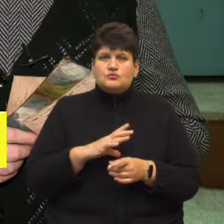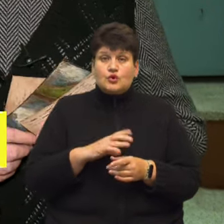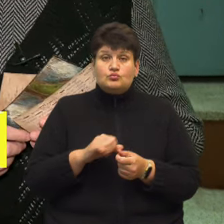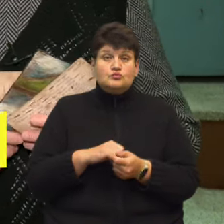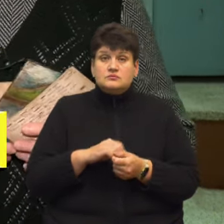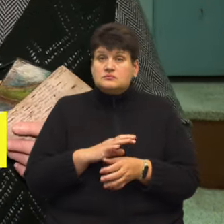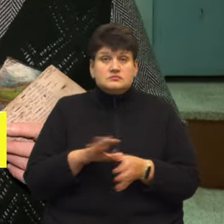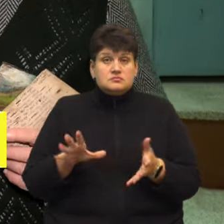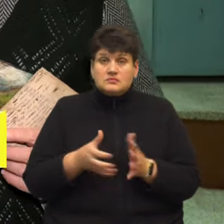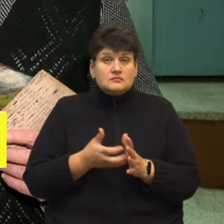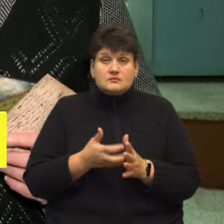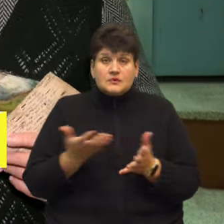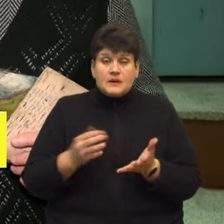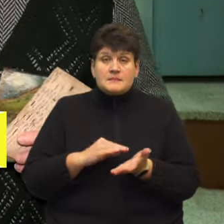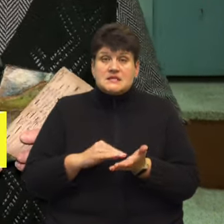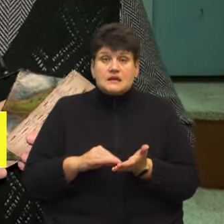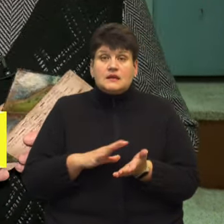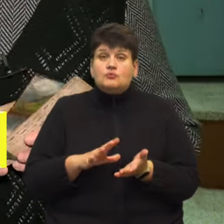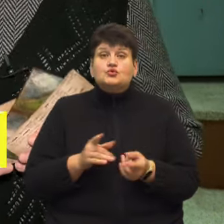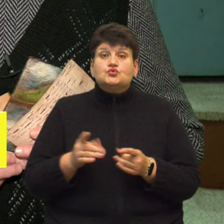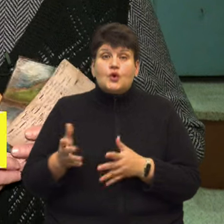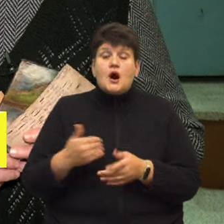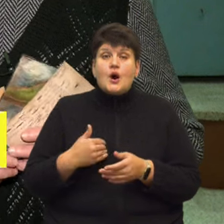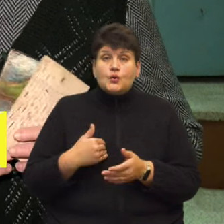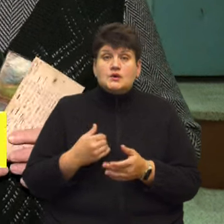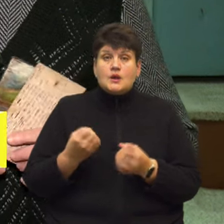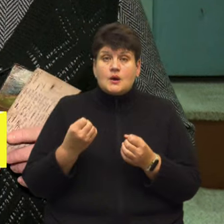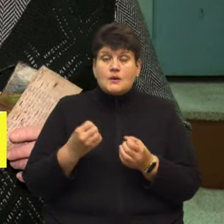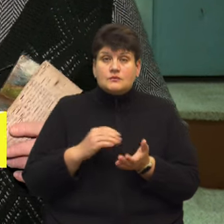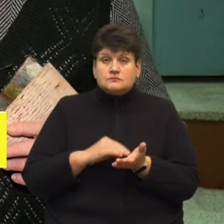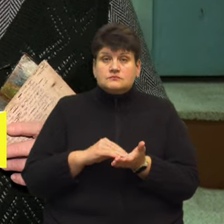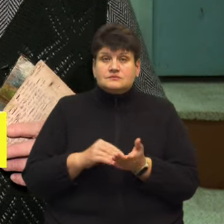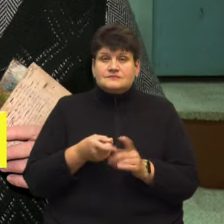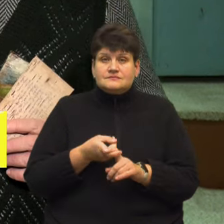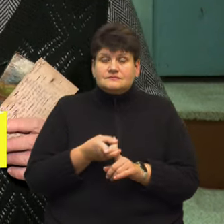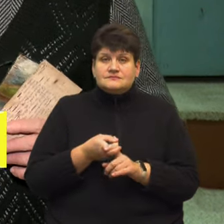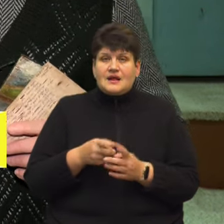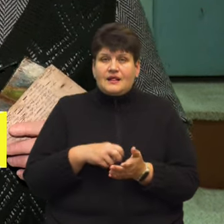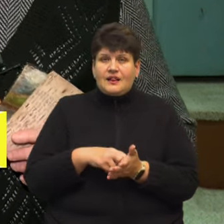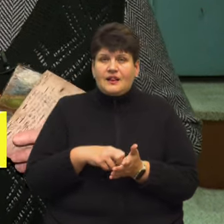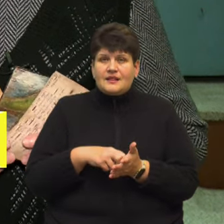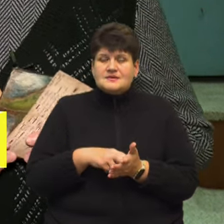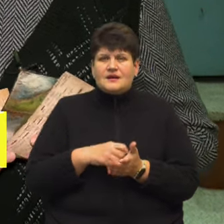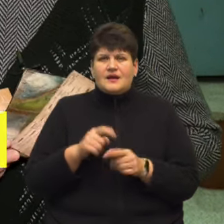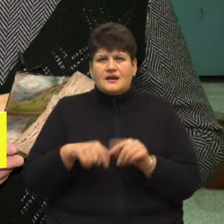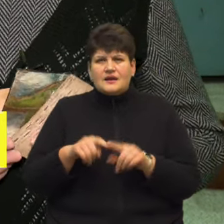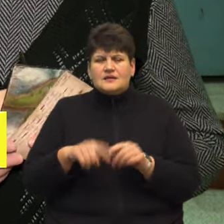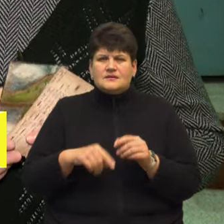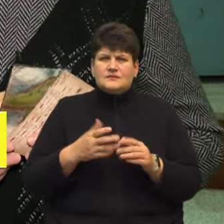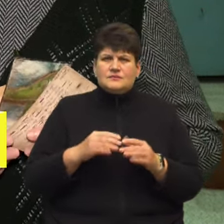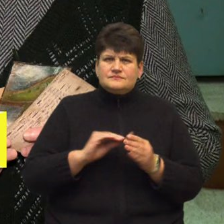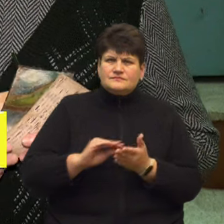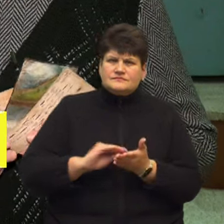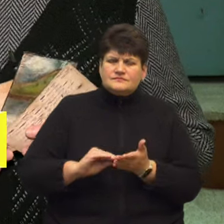вистачало, все-таки писати не було на чому, а хотілося постійно тримати зв'язки з родиною, з рідним краєм. І от люди